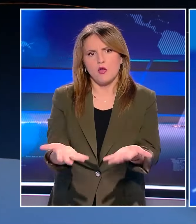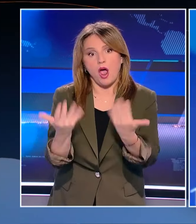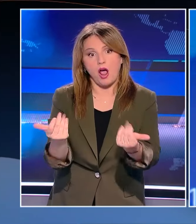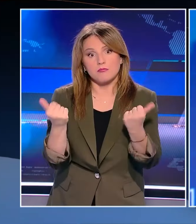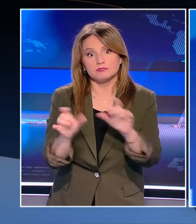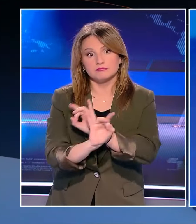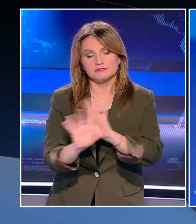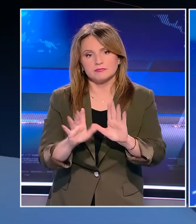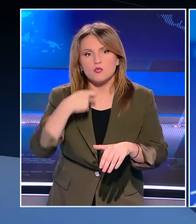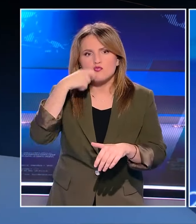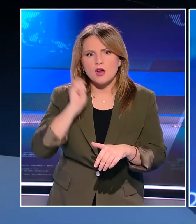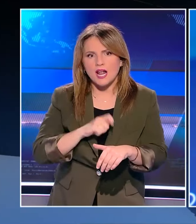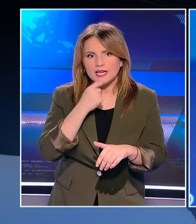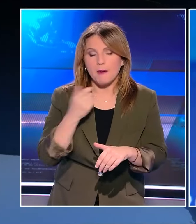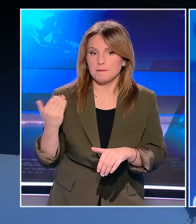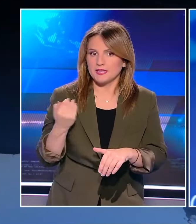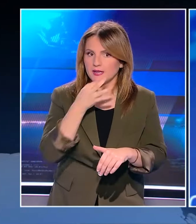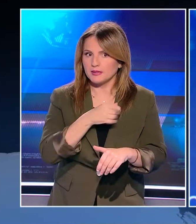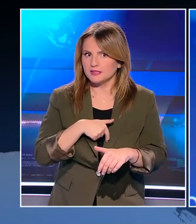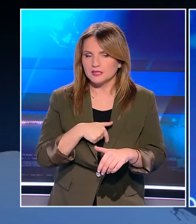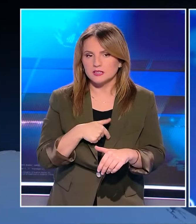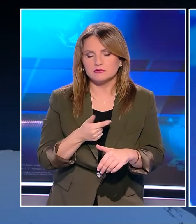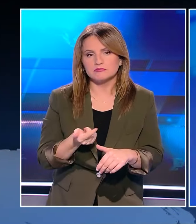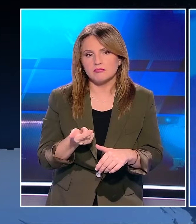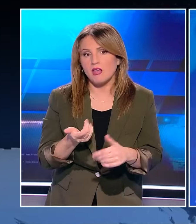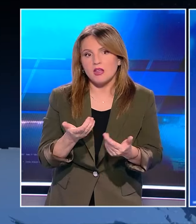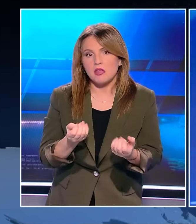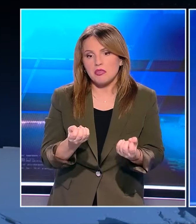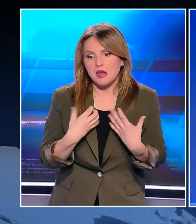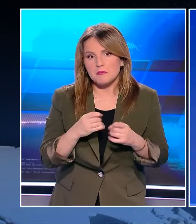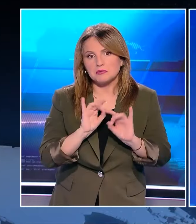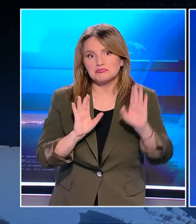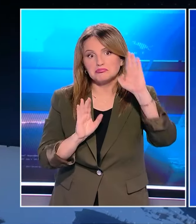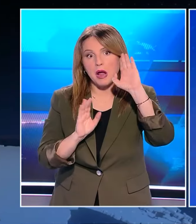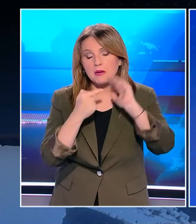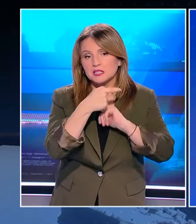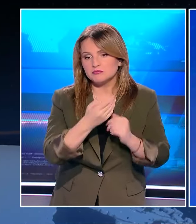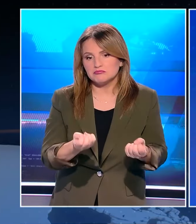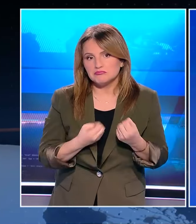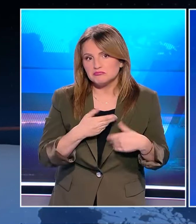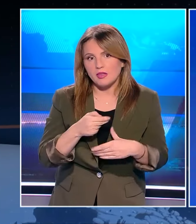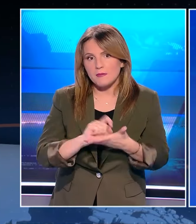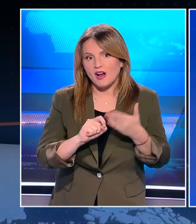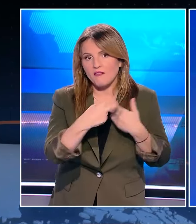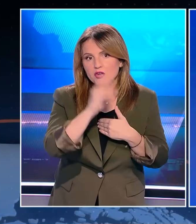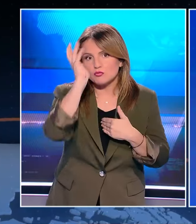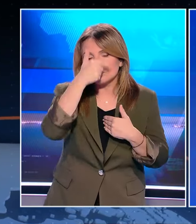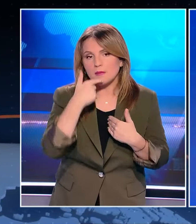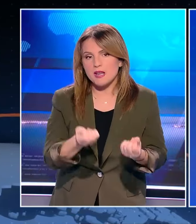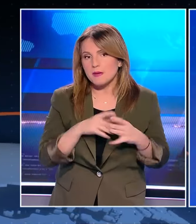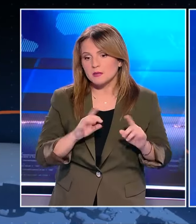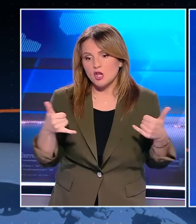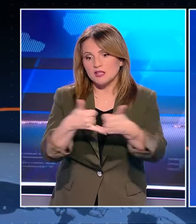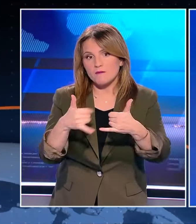Ενώ η Ουκρανία είχε δηλώσει νωρίτερα πως είχε λάβει καμία σχετική ενημέρωση Από την πλευρά του επιτελείου του Ντόναλτ Τραμπ